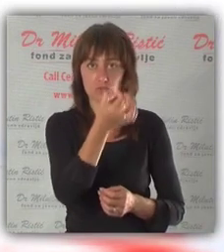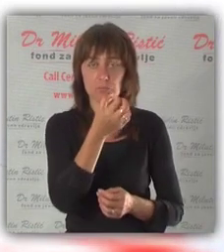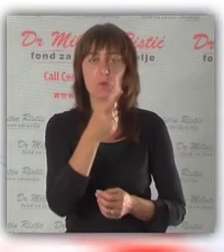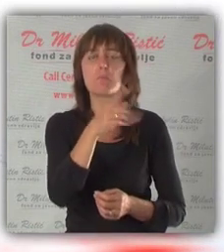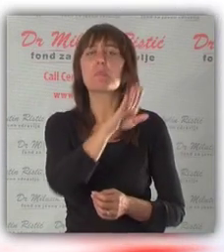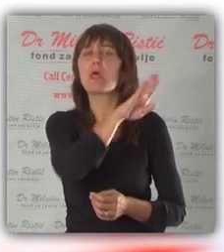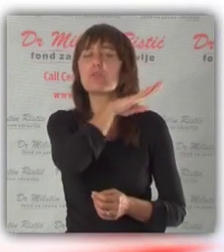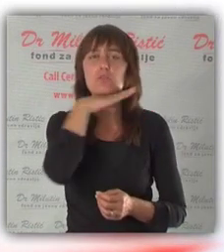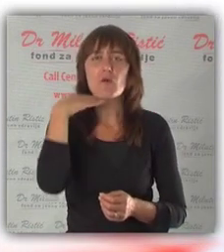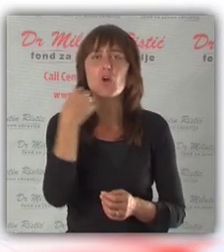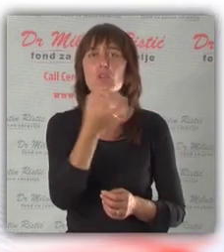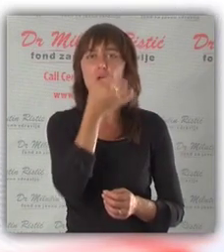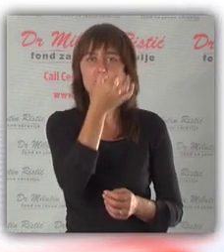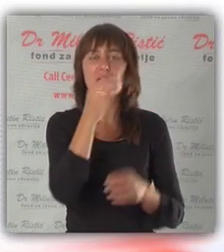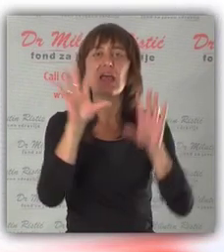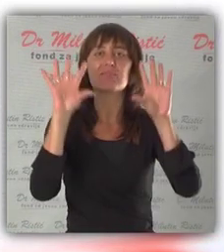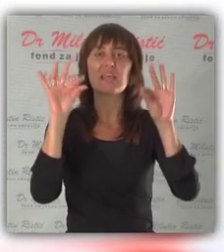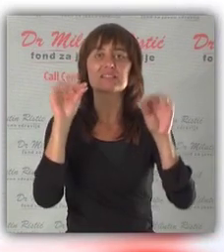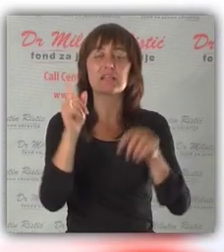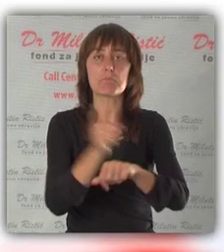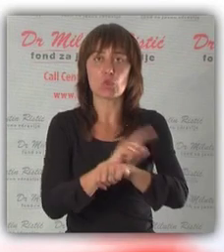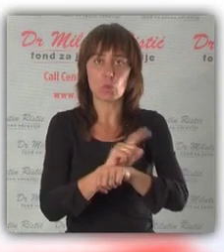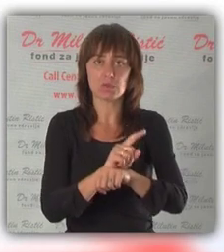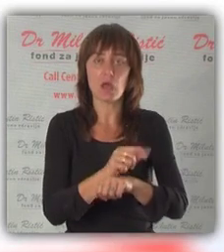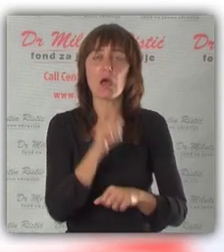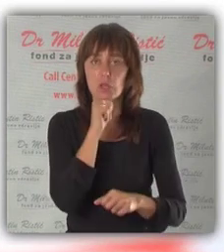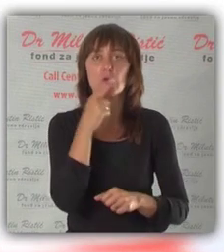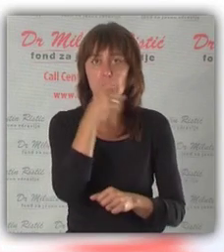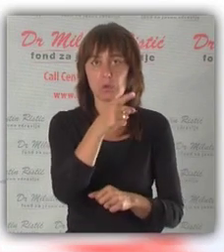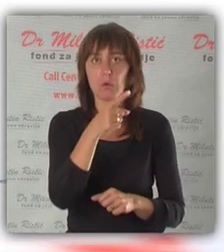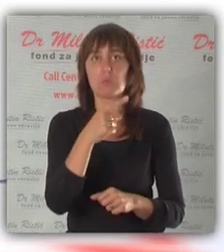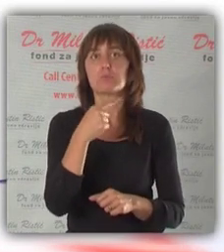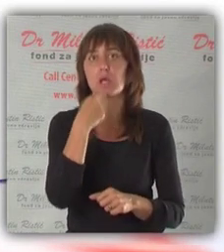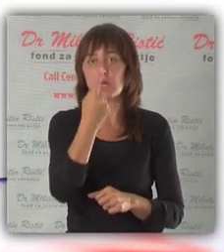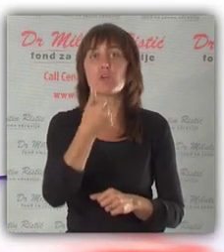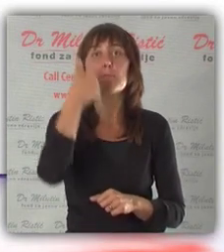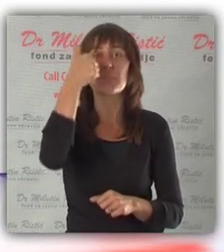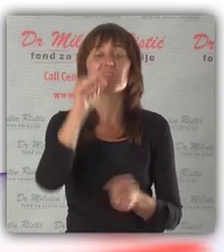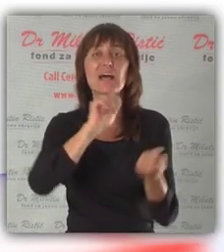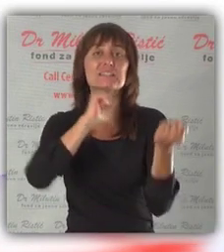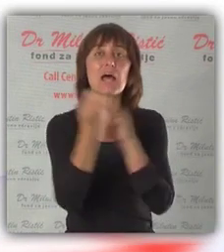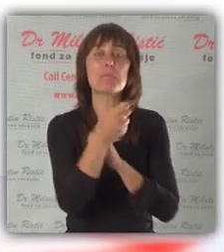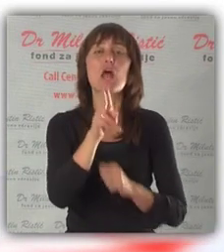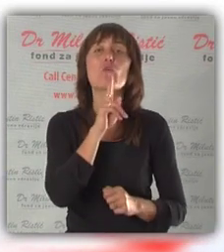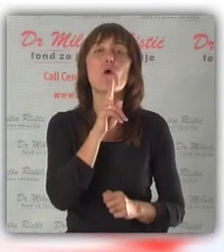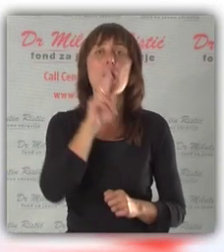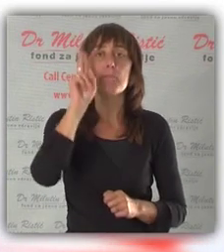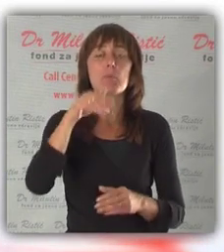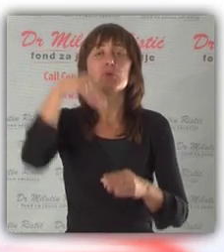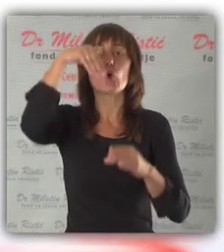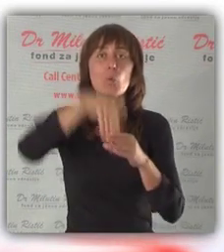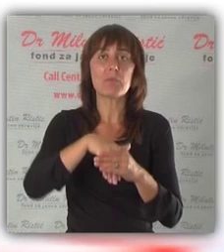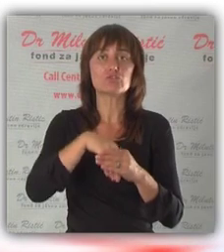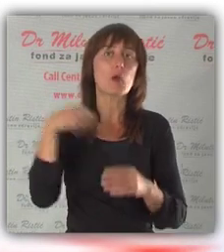da žvakaćemo žvakaću gumu. Tako da je sasvim dovoljno žvakati 10 minuta i to je nekak, da kažem, prva zamjena koja je